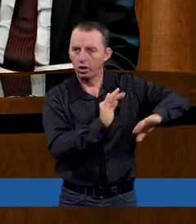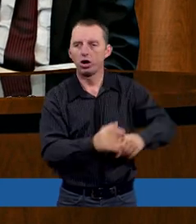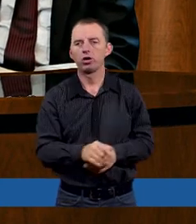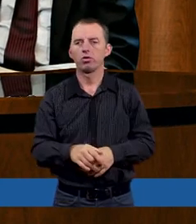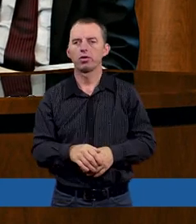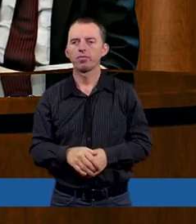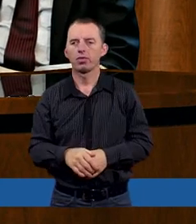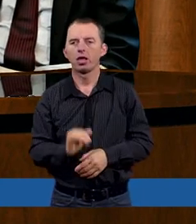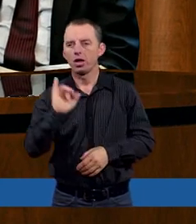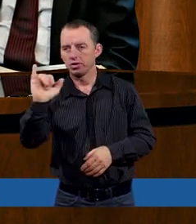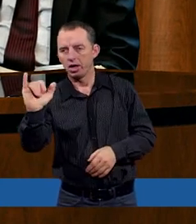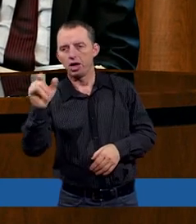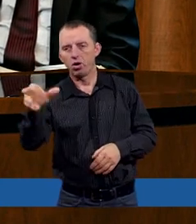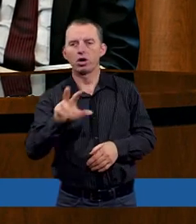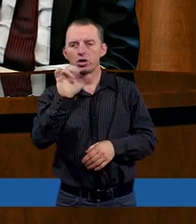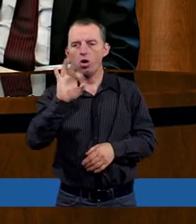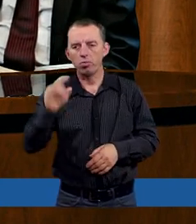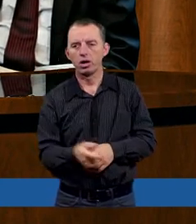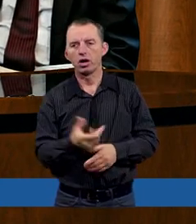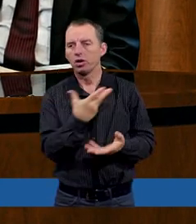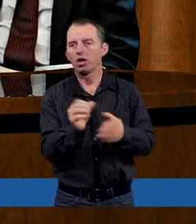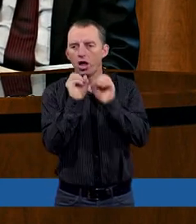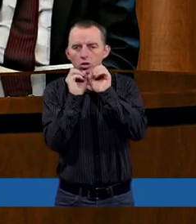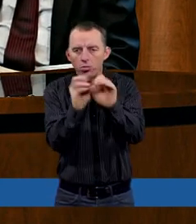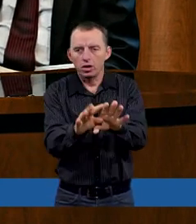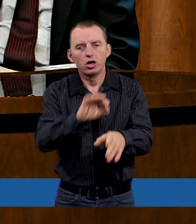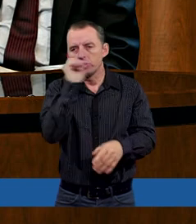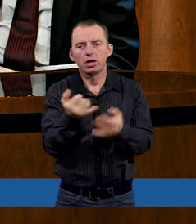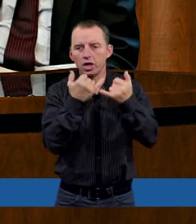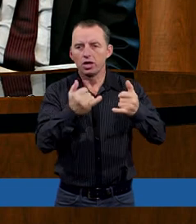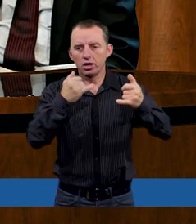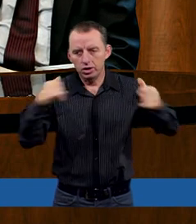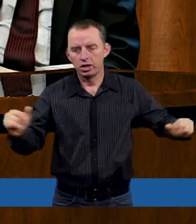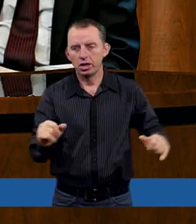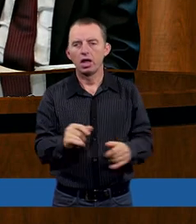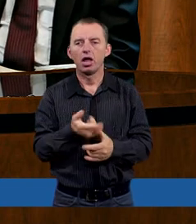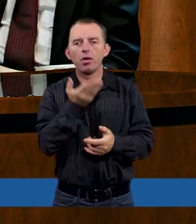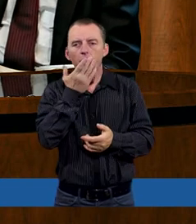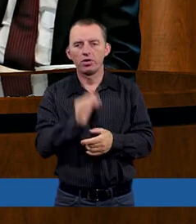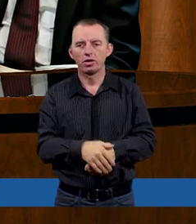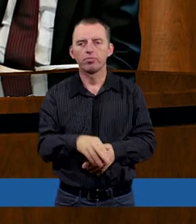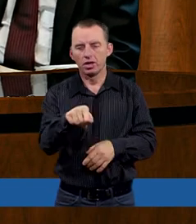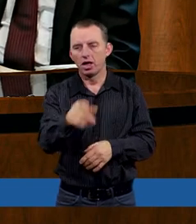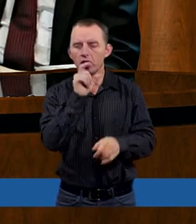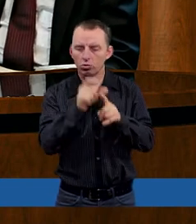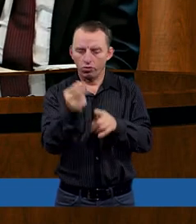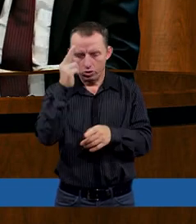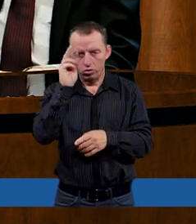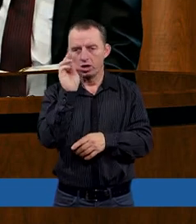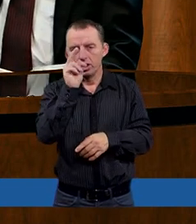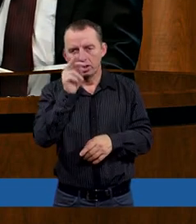broni, a jego nie dopuszcza żadnej innej opcji, prawda? Czy ja te słowa rozumiem tak,